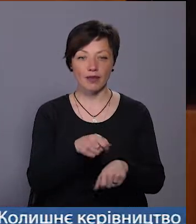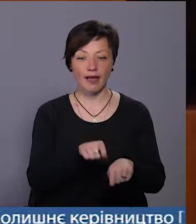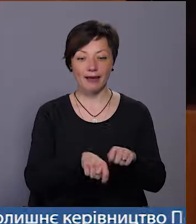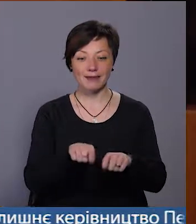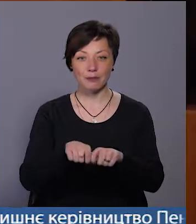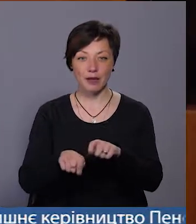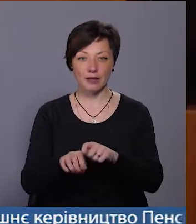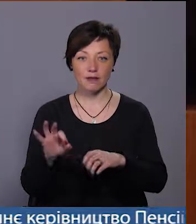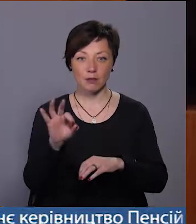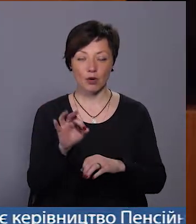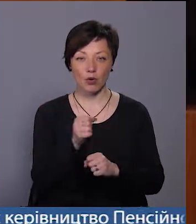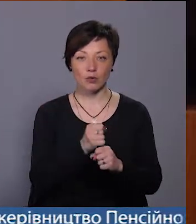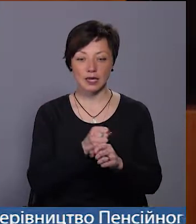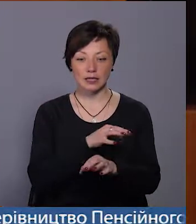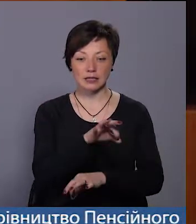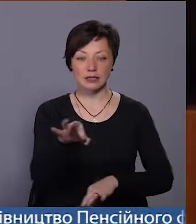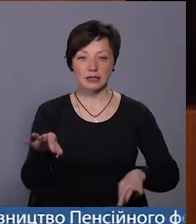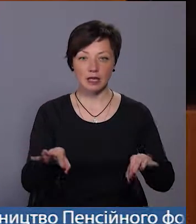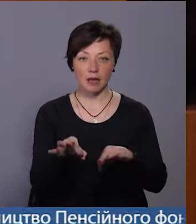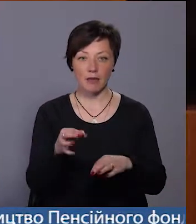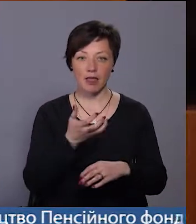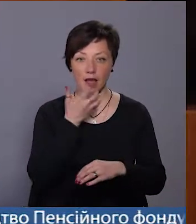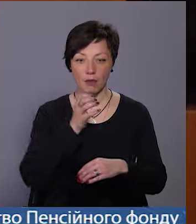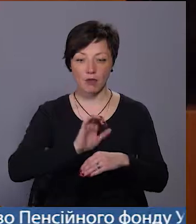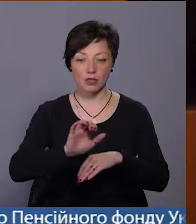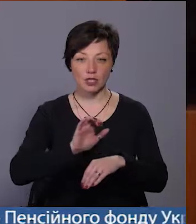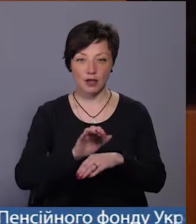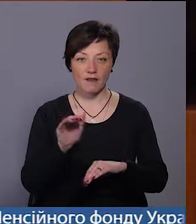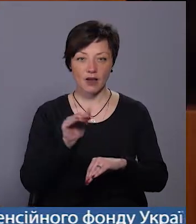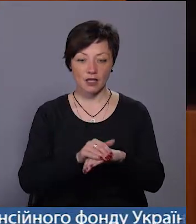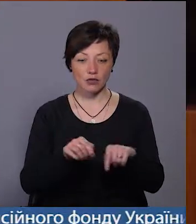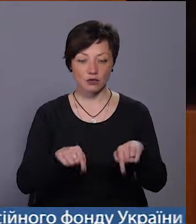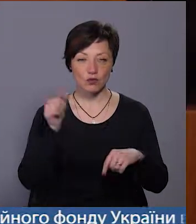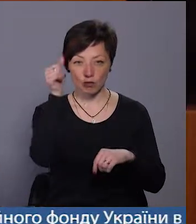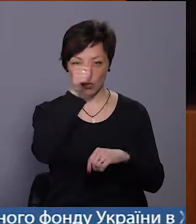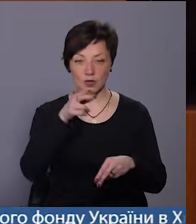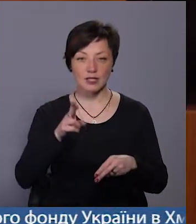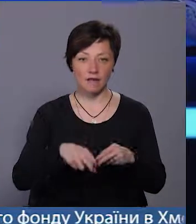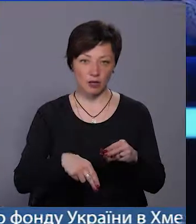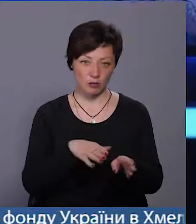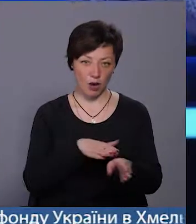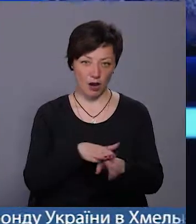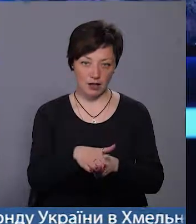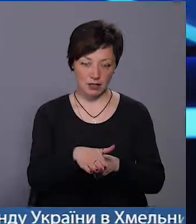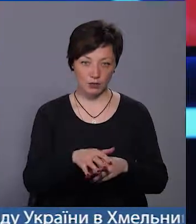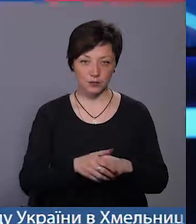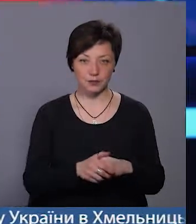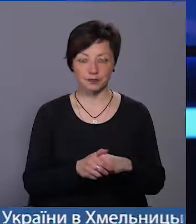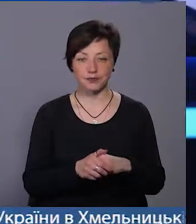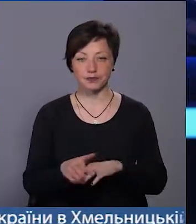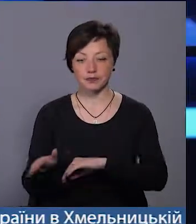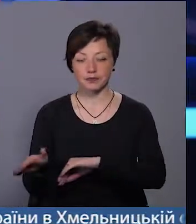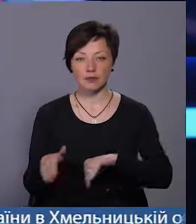щодо розробки схеми теплопостачання. Тобто фактично, я думаю, що в цьому році ми його і завершимо реалізацію. На